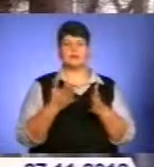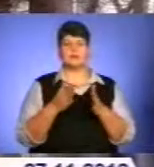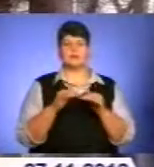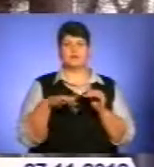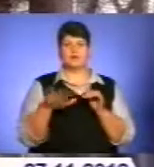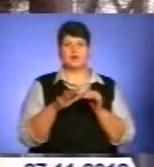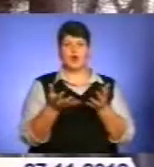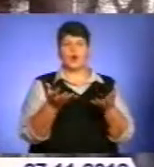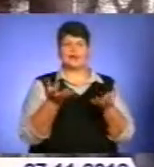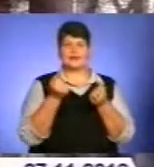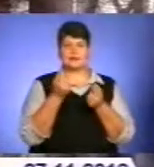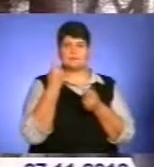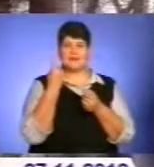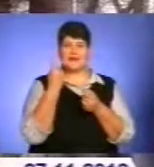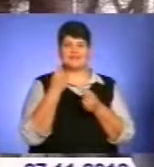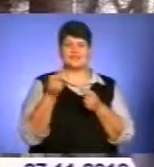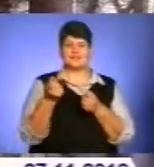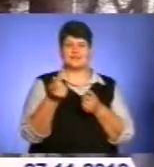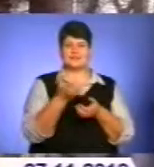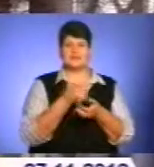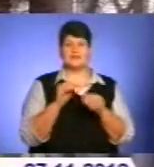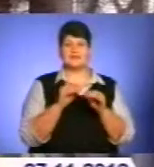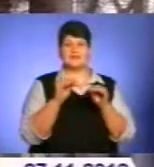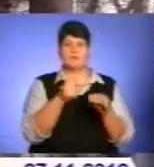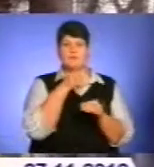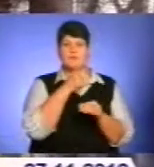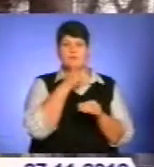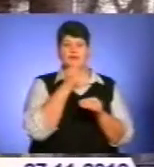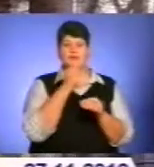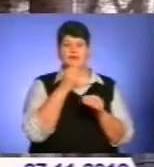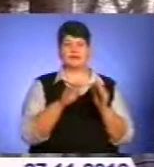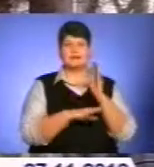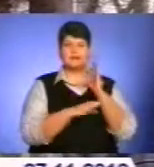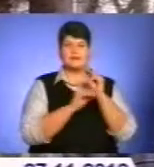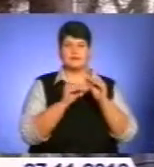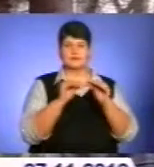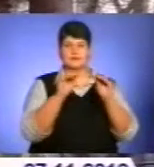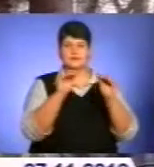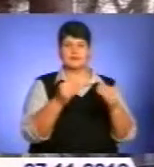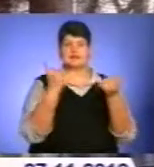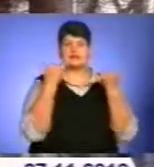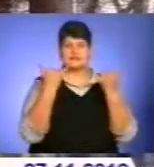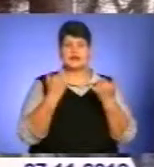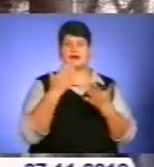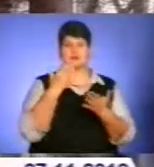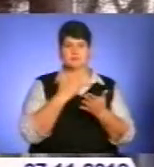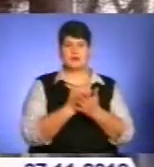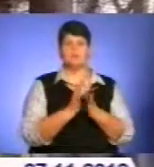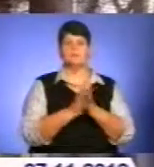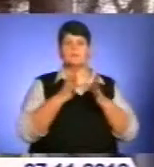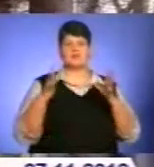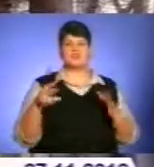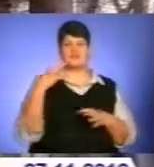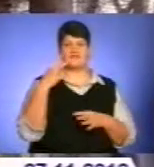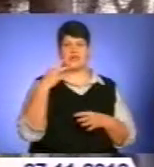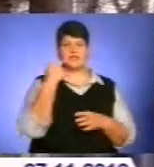Одержавши першу насіння цієї клонової плантації були висаджені випробувані культури, які на даний час вже мають понад 20 років,